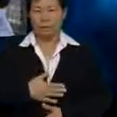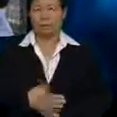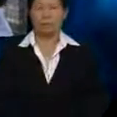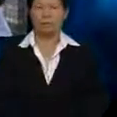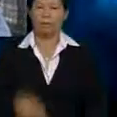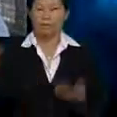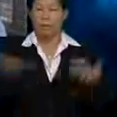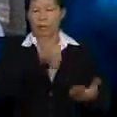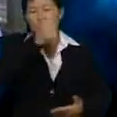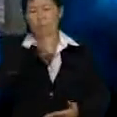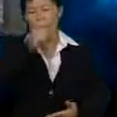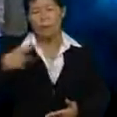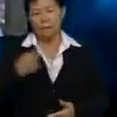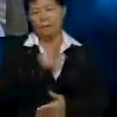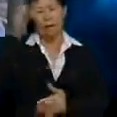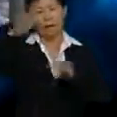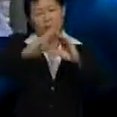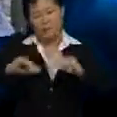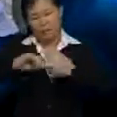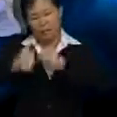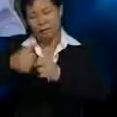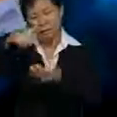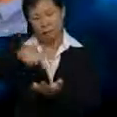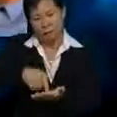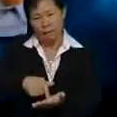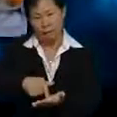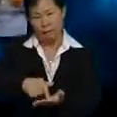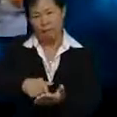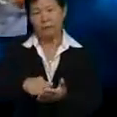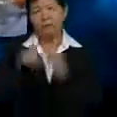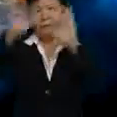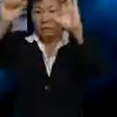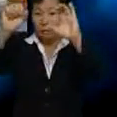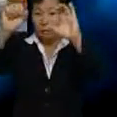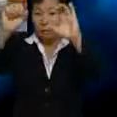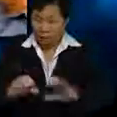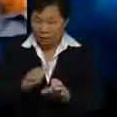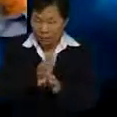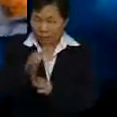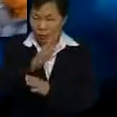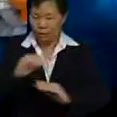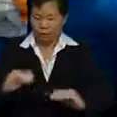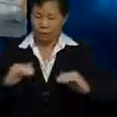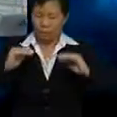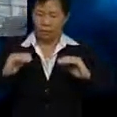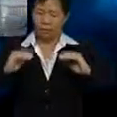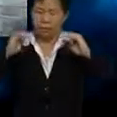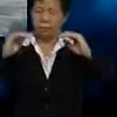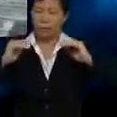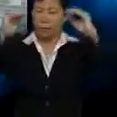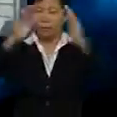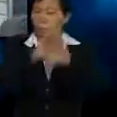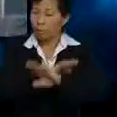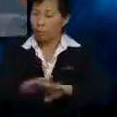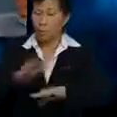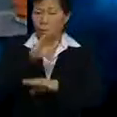Kita akan selesaikan masalah ni Secara profesional Dan berberikan Bukannya BM Pro